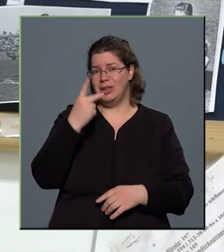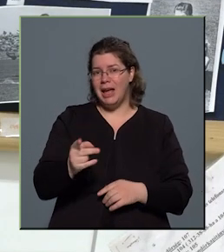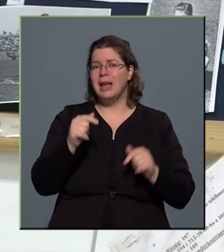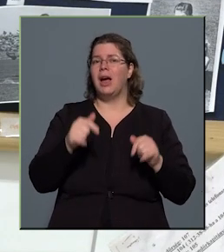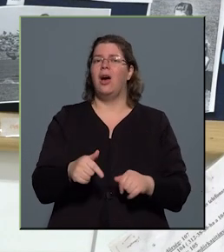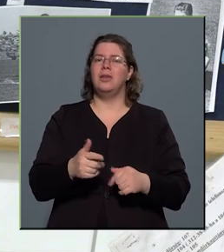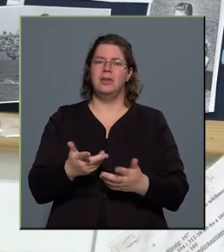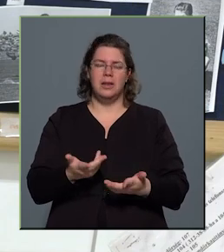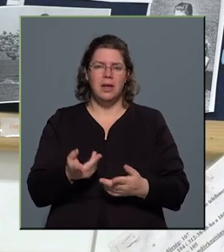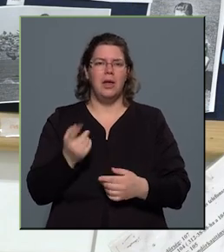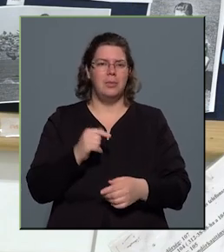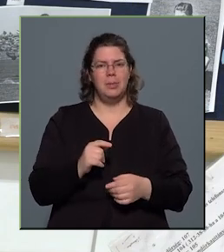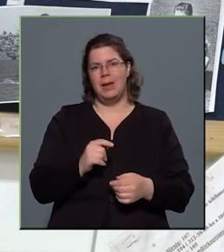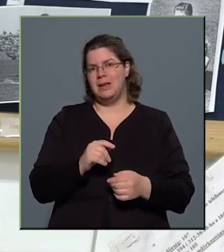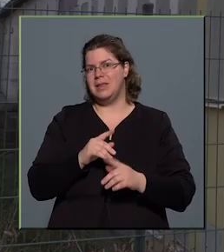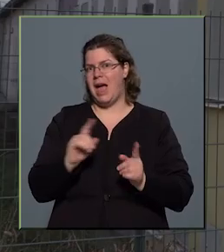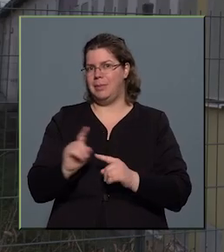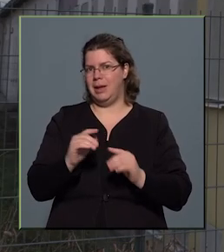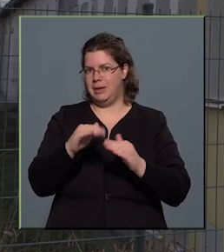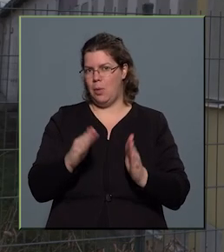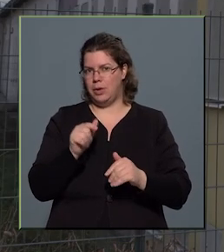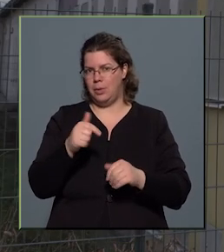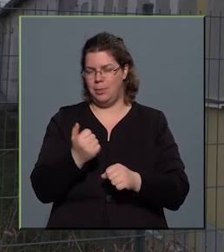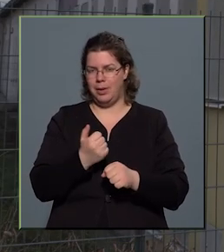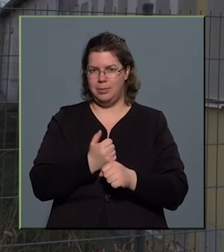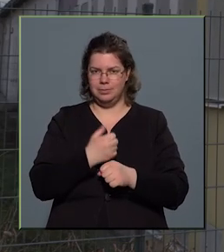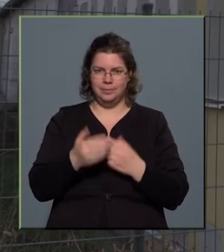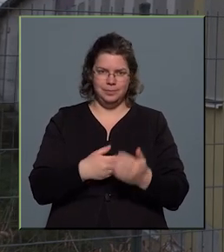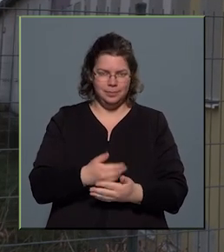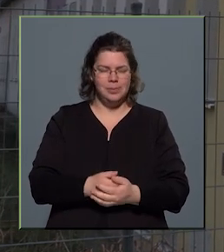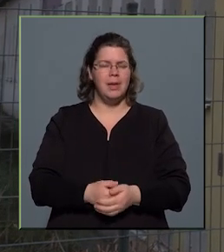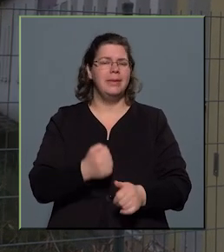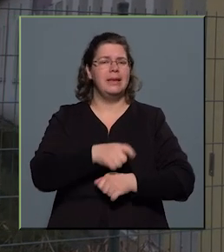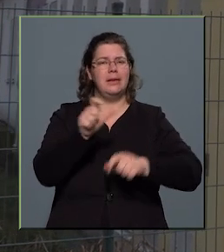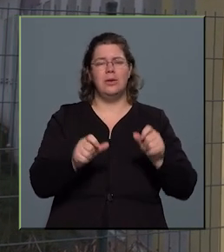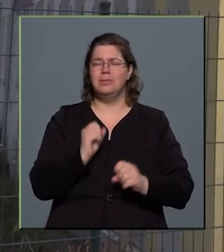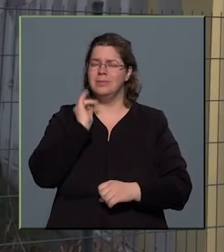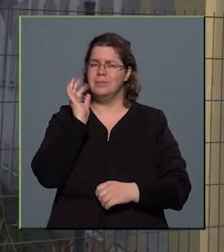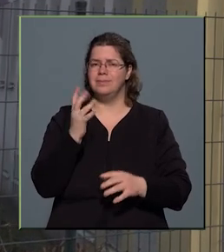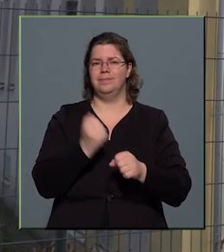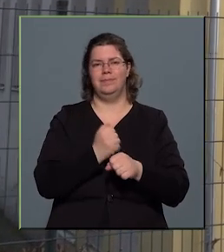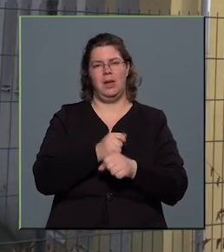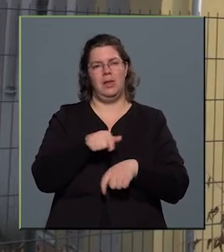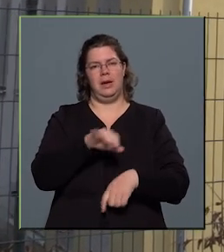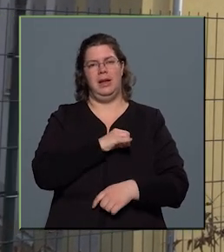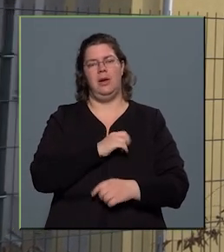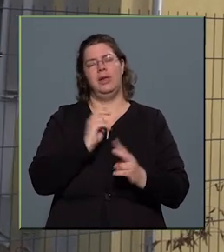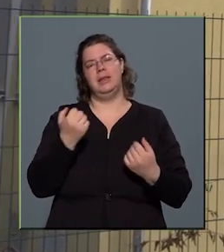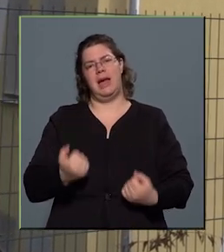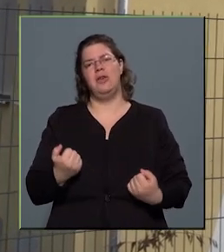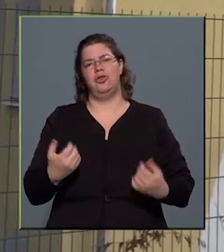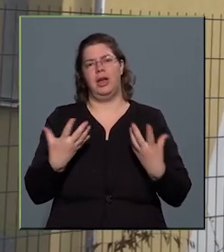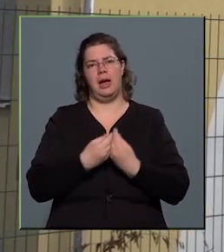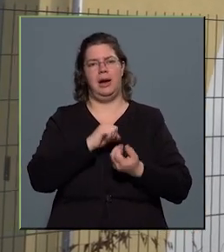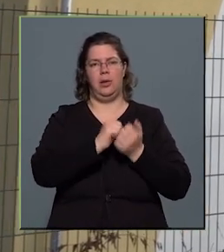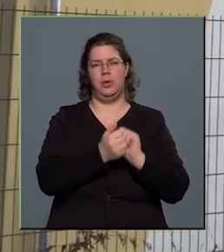munkát, mi ebben az átmeneti otthonban folyik. A dolgozók tehát nap, mindnap megtesznek mindent annak érdekében, hogy a nehézségekkel